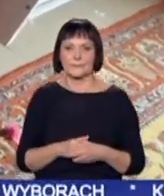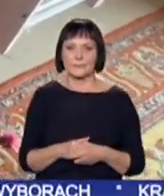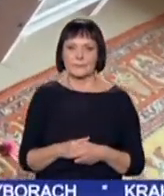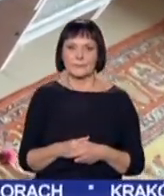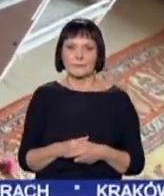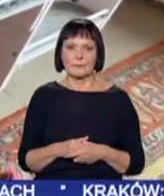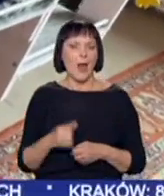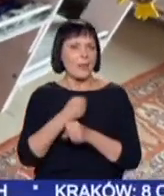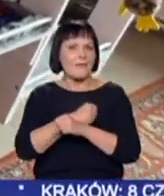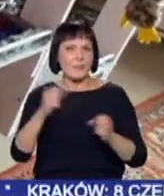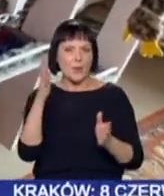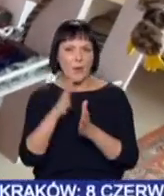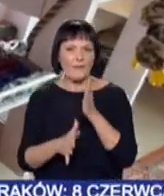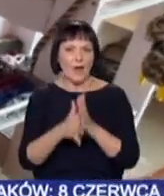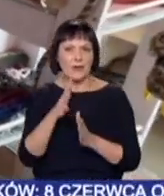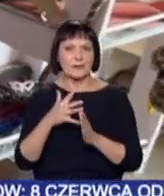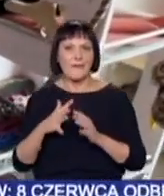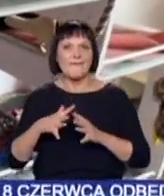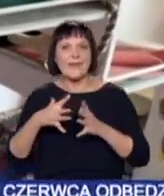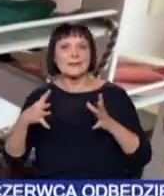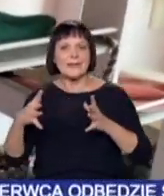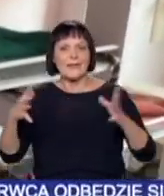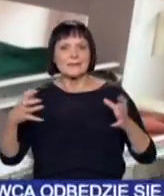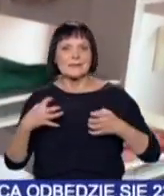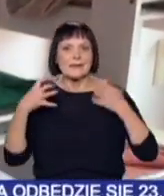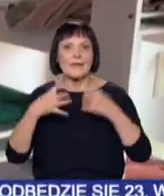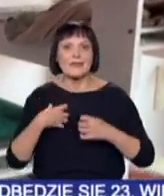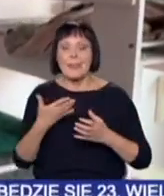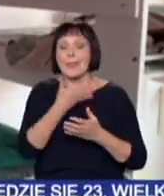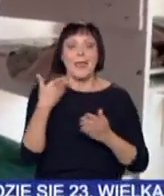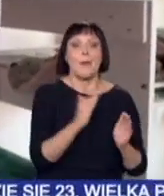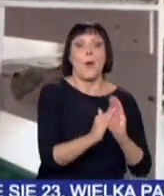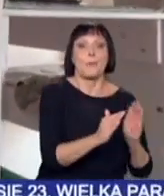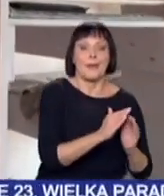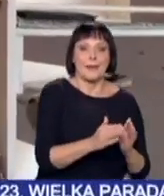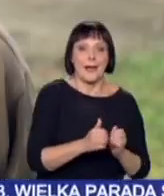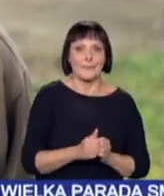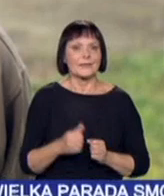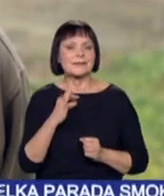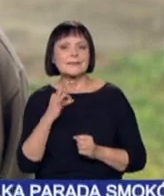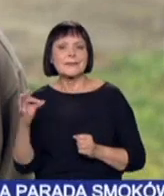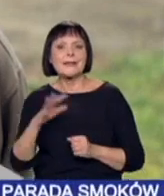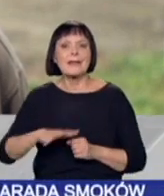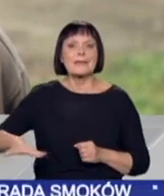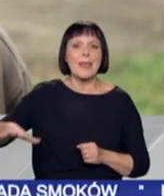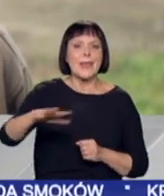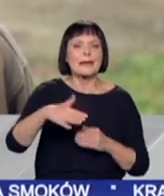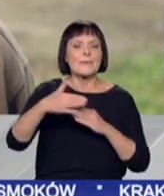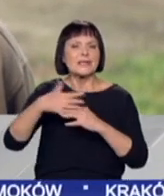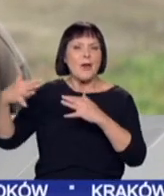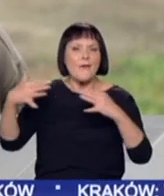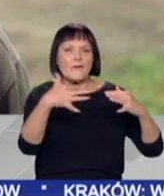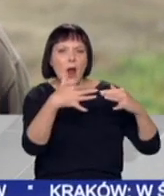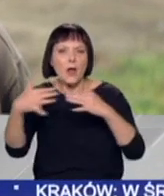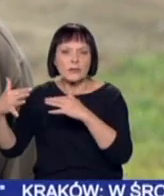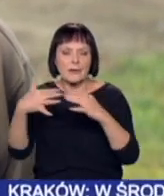Od wybuchu wojny gwałtownie przybywa zwierząt, które nagle tracą opiekunów. Szczególnie z tych terenów przyfrontowych. Przywożone są